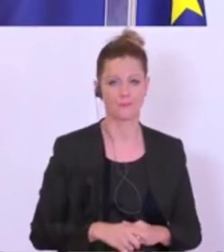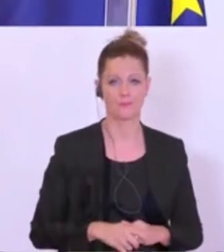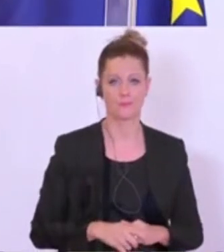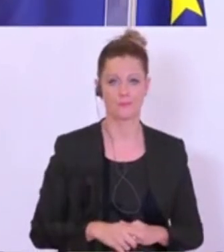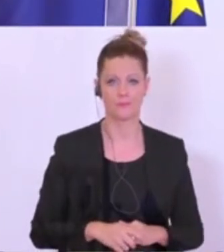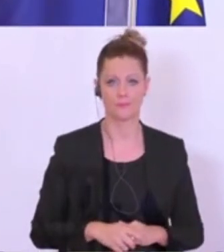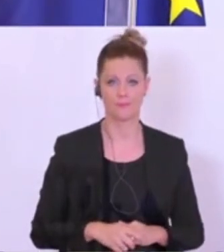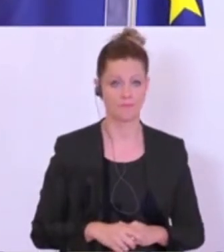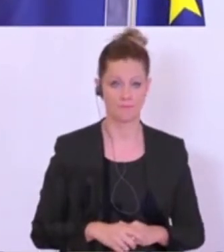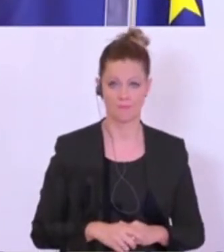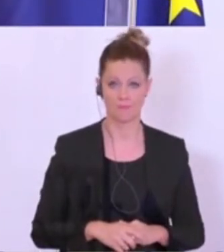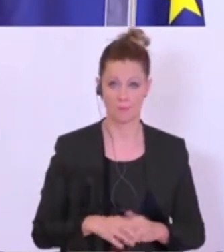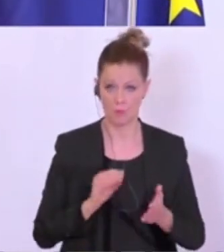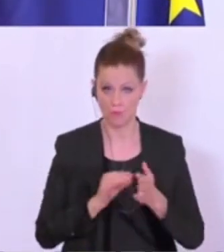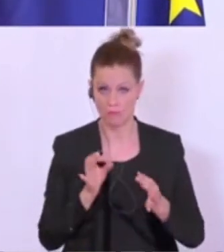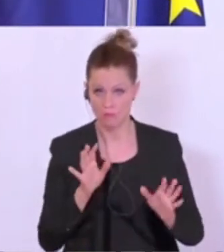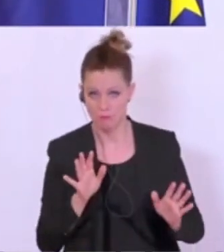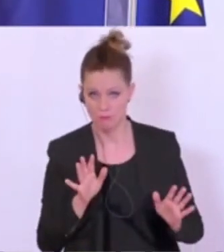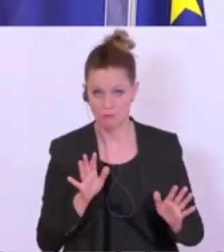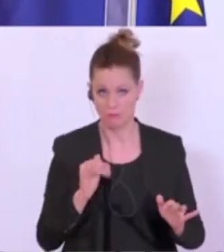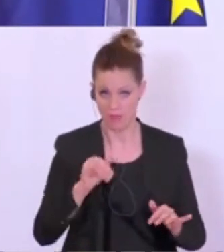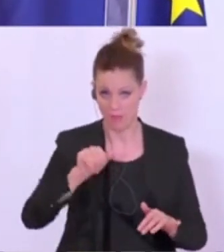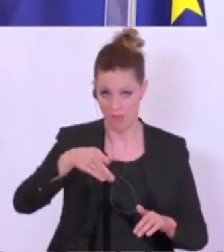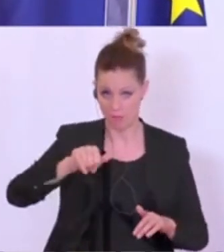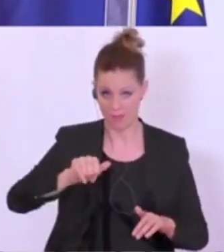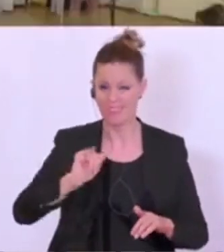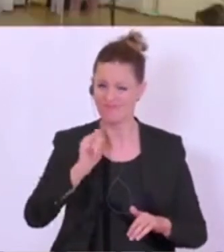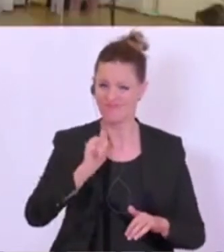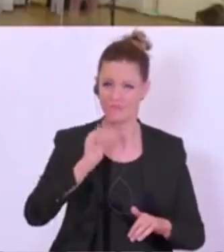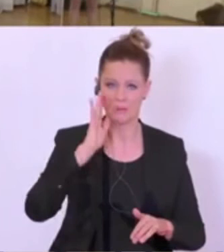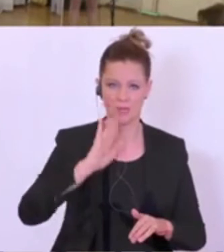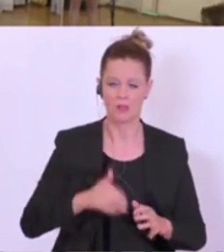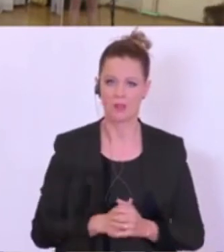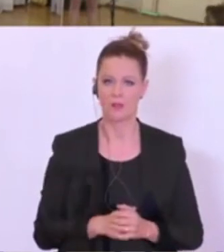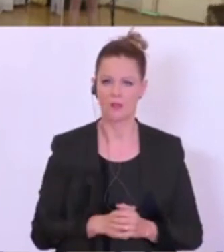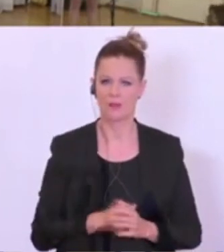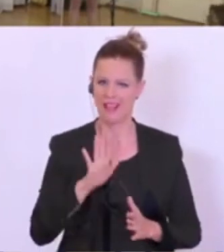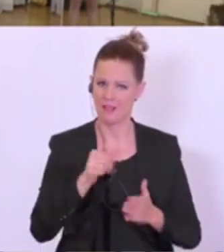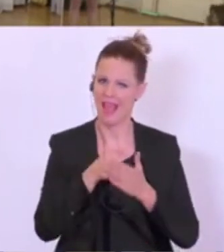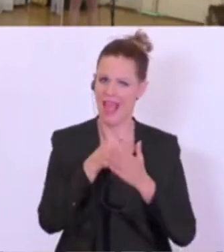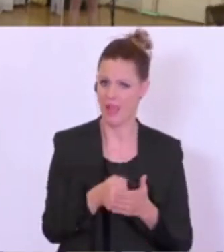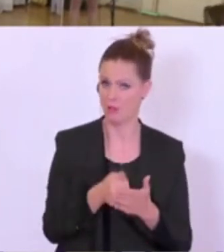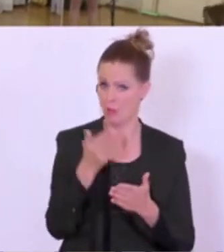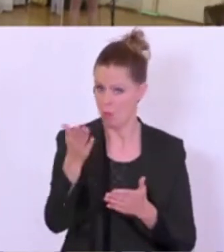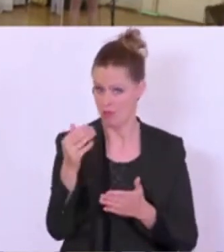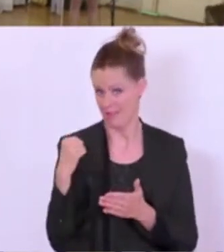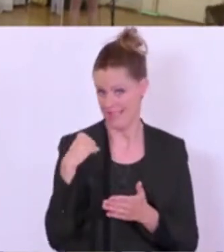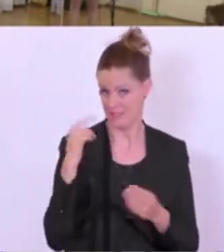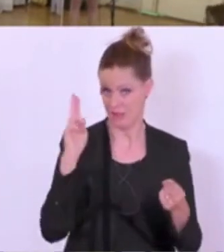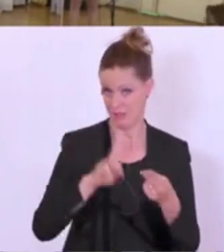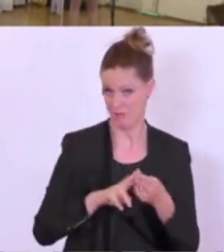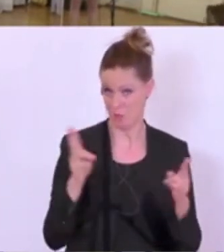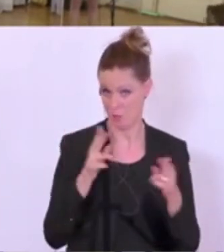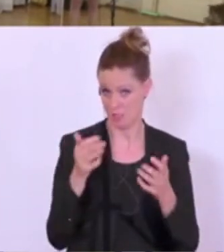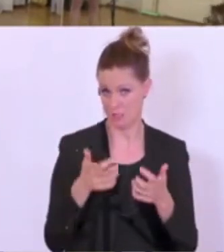Wenn es keine weiteren Fragen... Noch eine Frage von der Appert? Herr Koch, vielleicht mögen Sie auch Ihren Eindruck von dem gestrigen Treffen schiedeln. Und zweite Frage